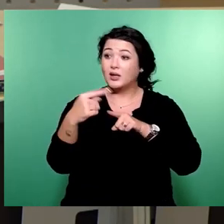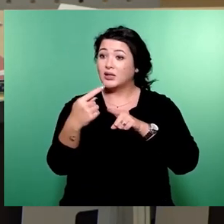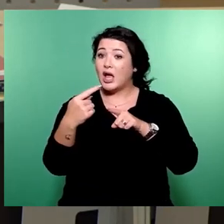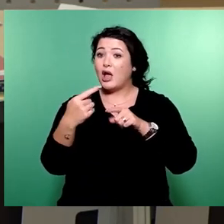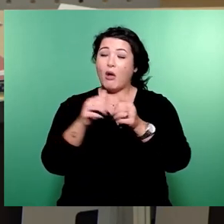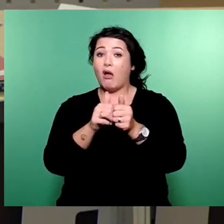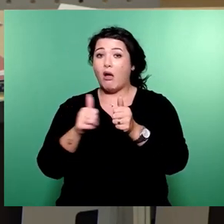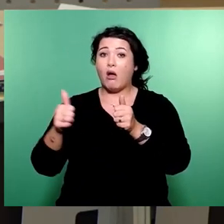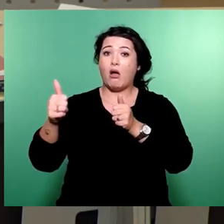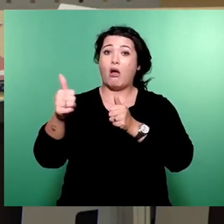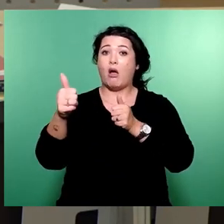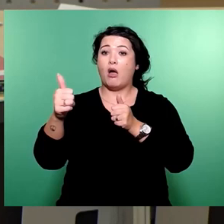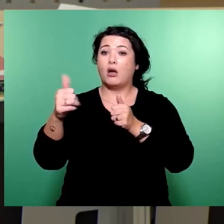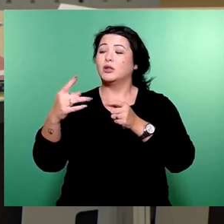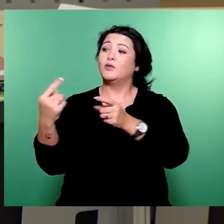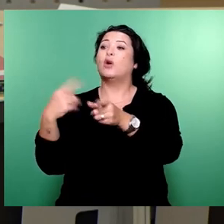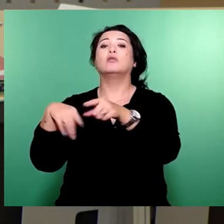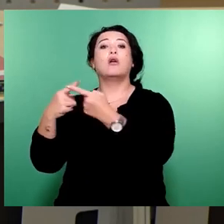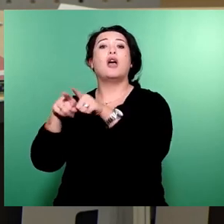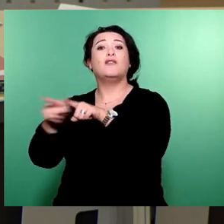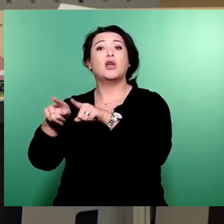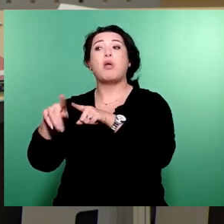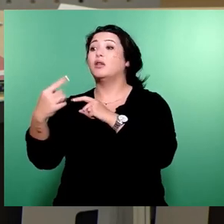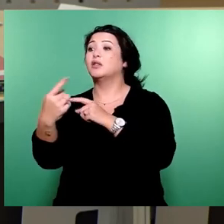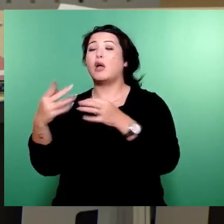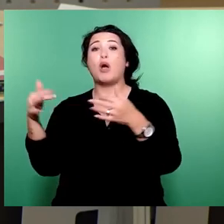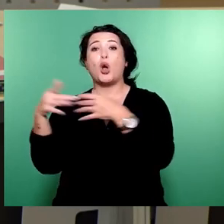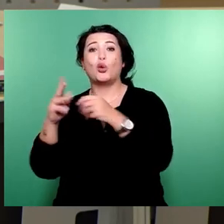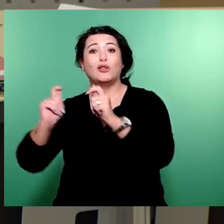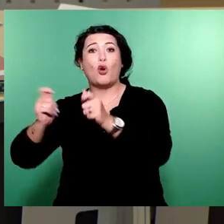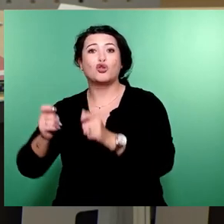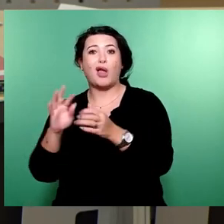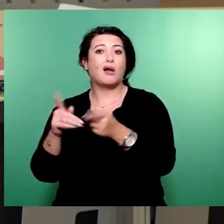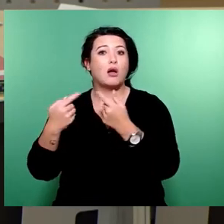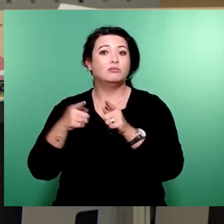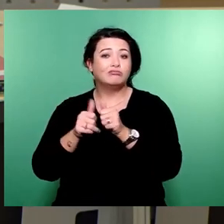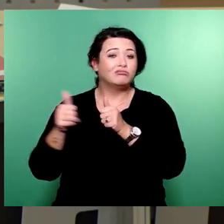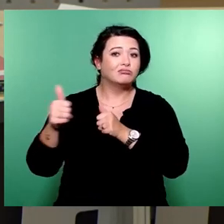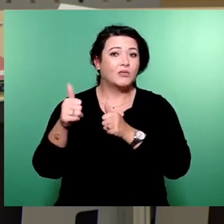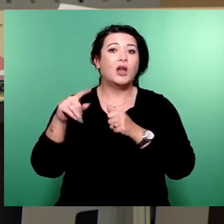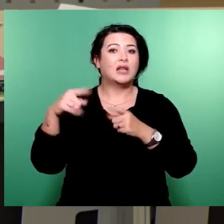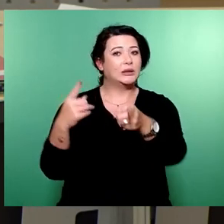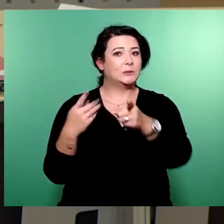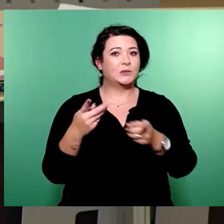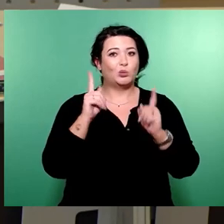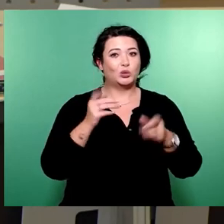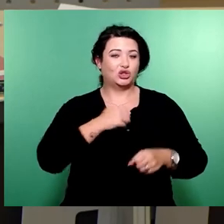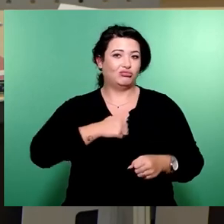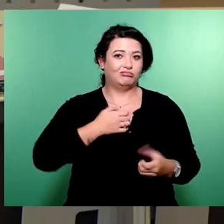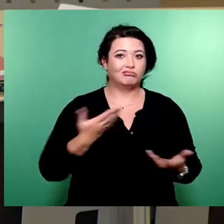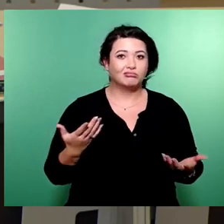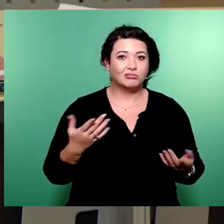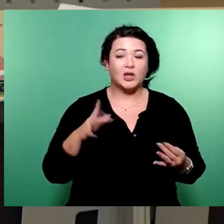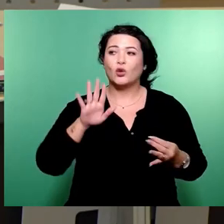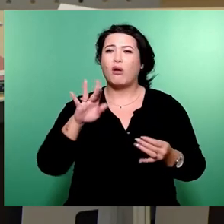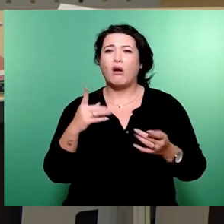dann ist das eine politische Bankrotterklärung. Im Übrigen schummelt die Gruselkoalition auch noch. Nach ihrem Datumglatt kostet